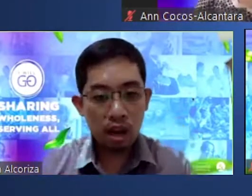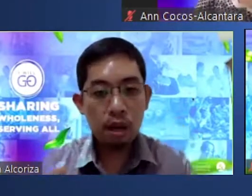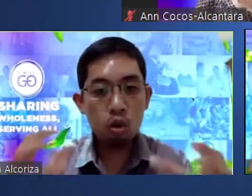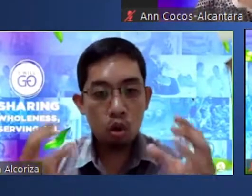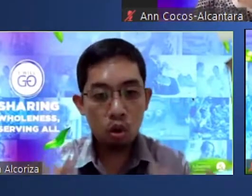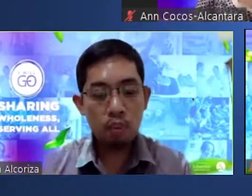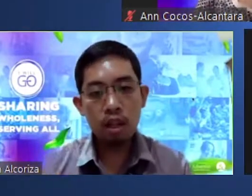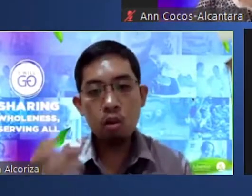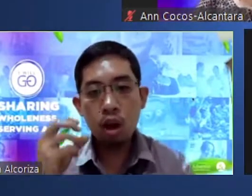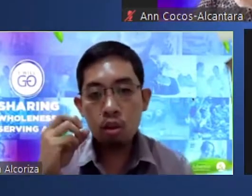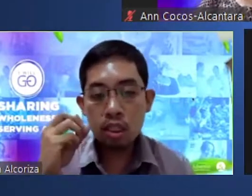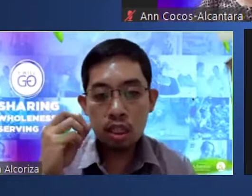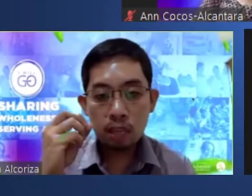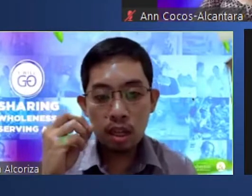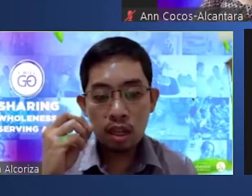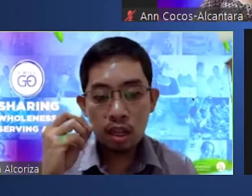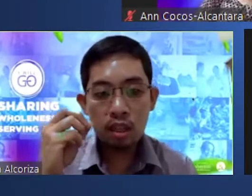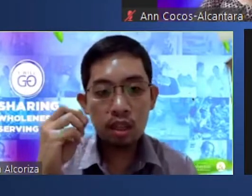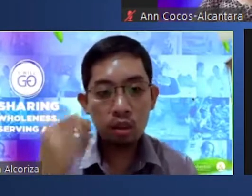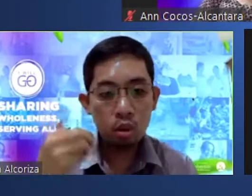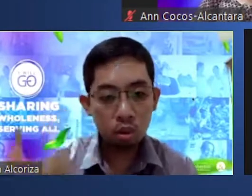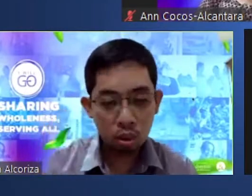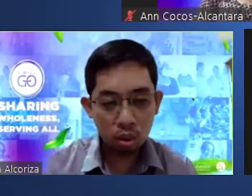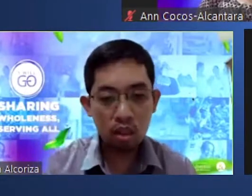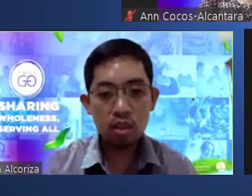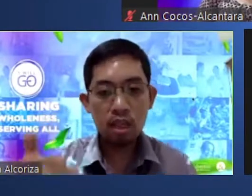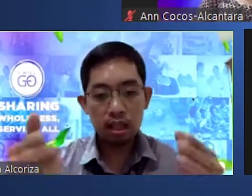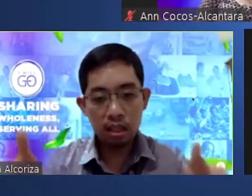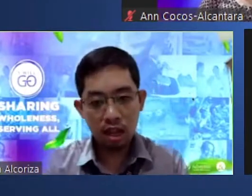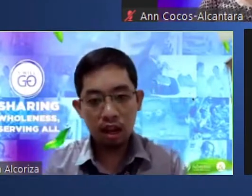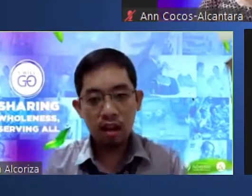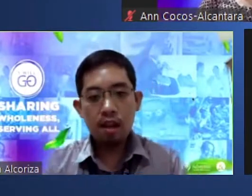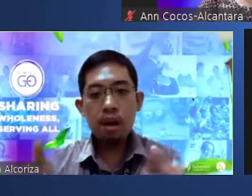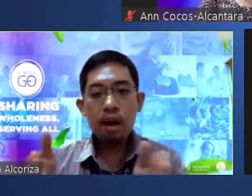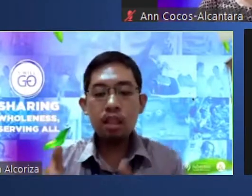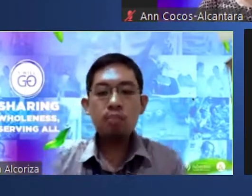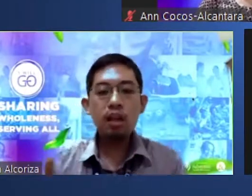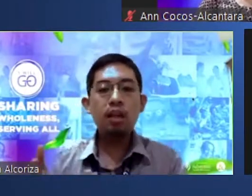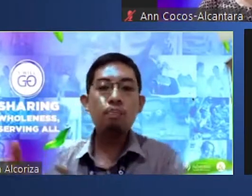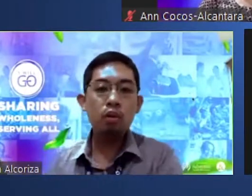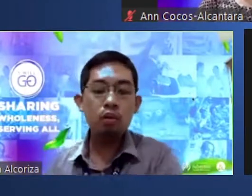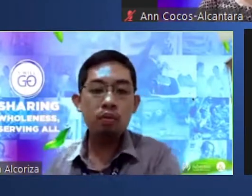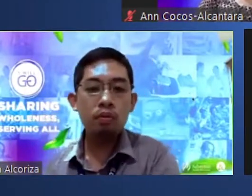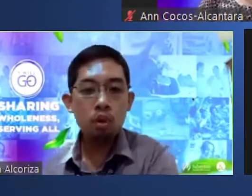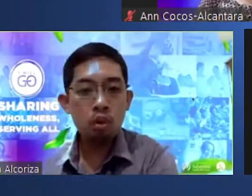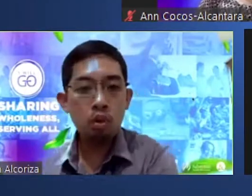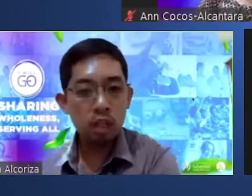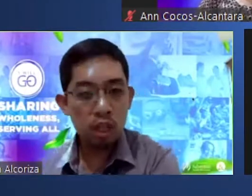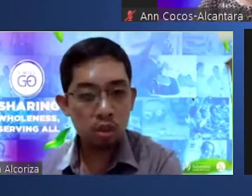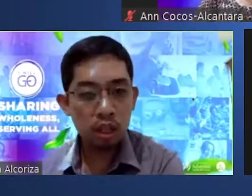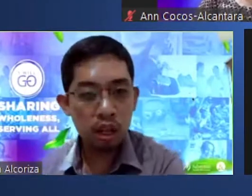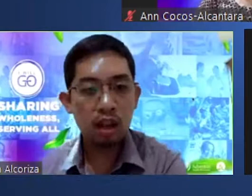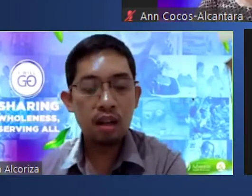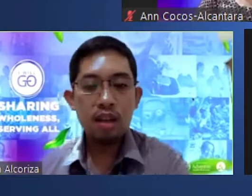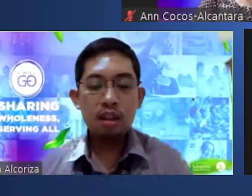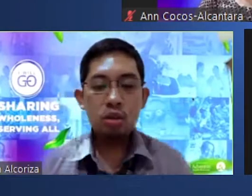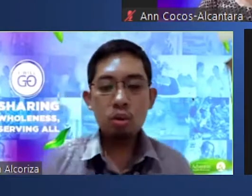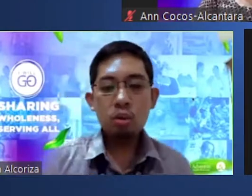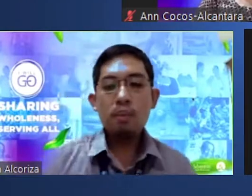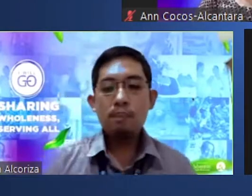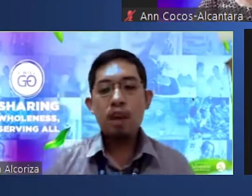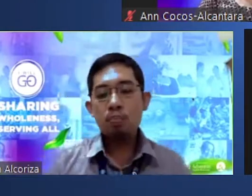siya mag-cooperate kung ano ang sasabihin ng doktor sa kanya para at least mag-improve yung condition nila